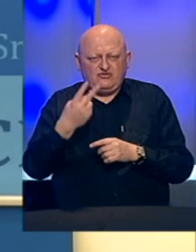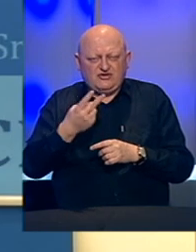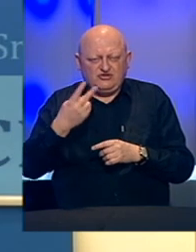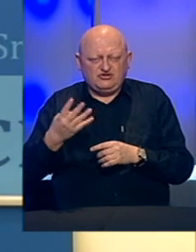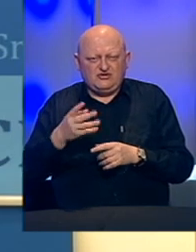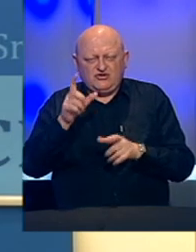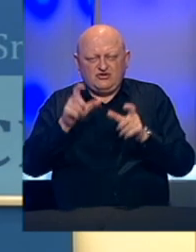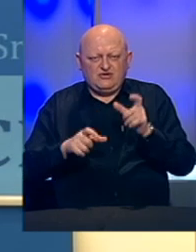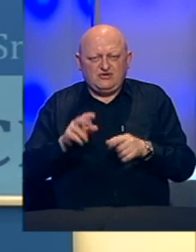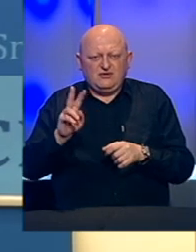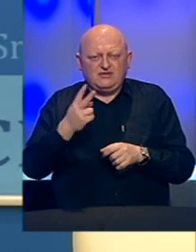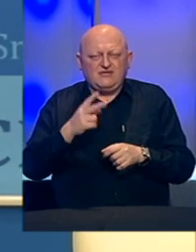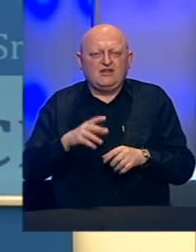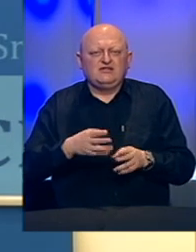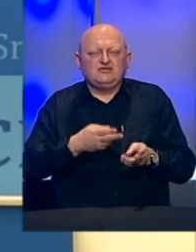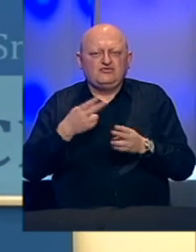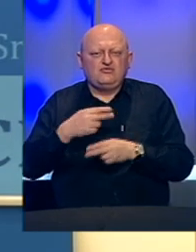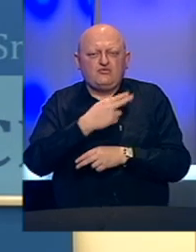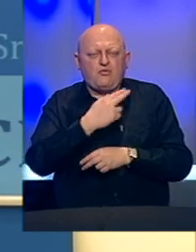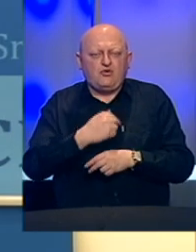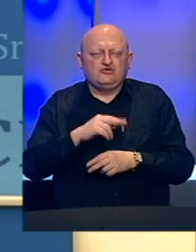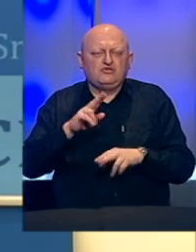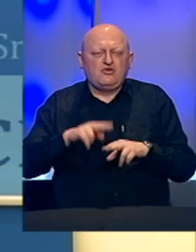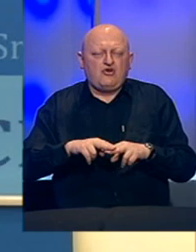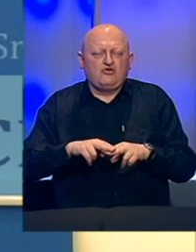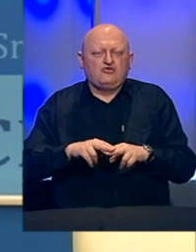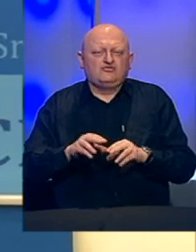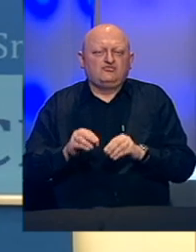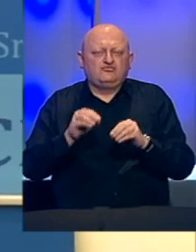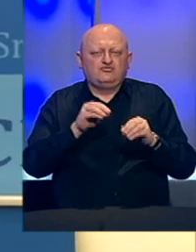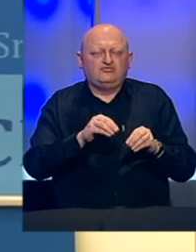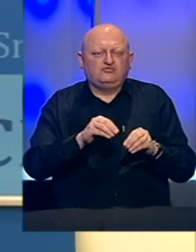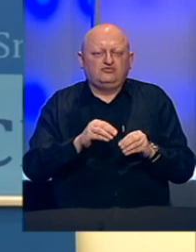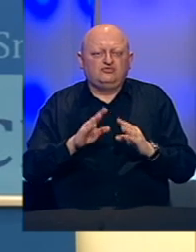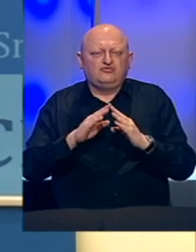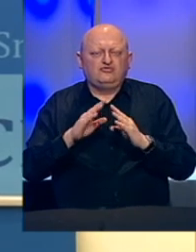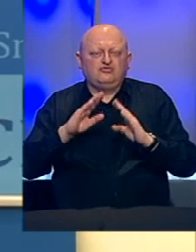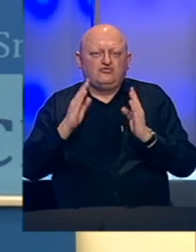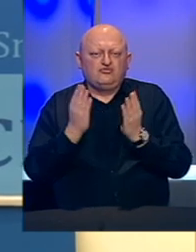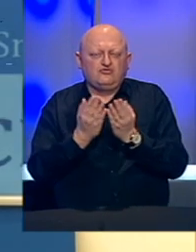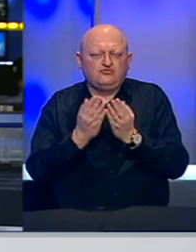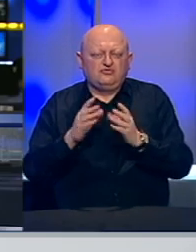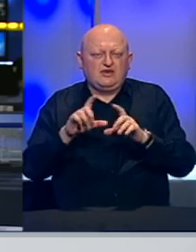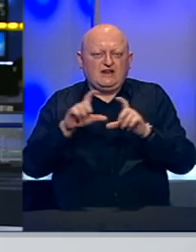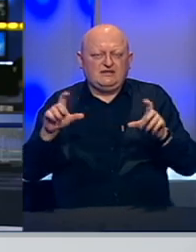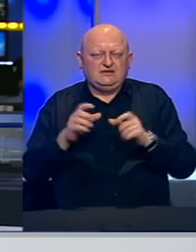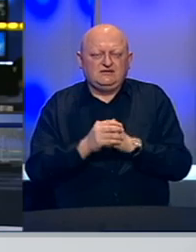osobe 12 je hospitalizovano, dok će ostali biti smješteni u izolaciju karantinskog tipa.